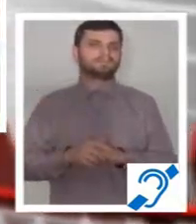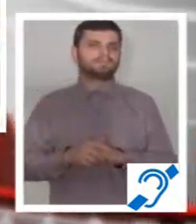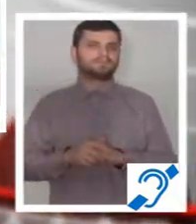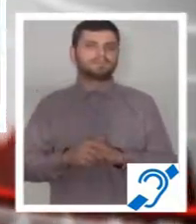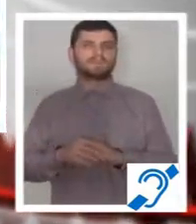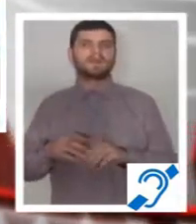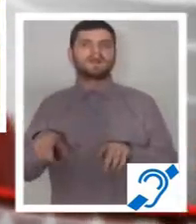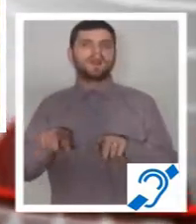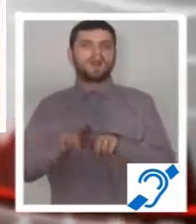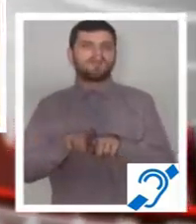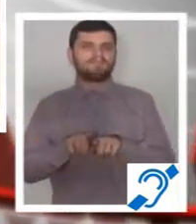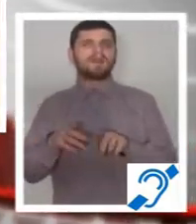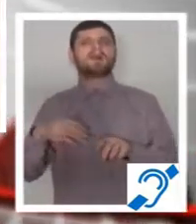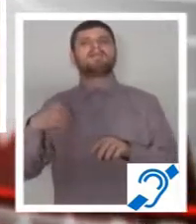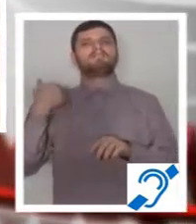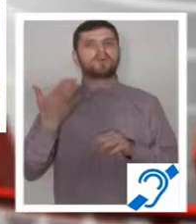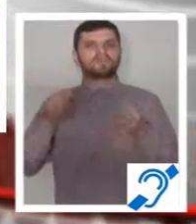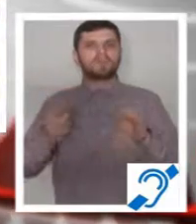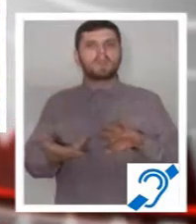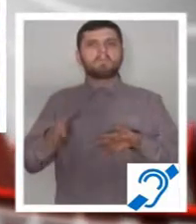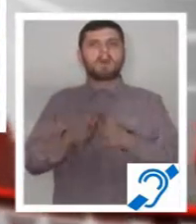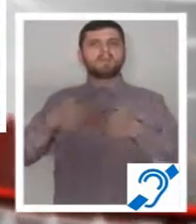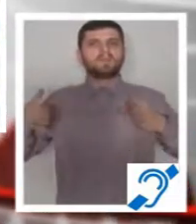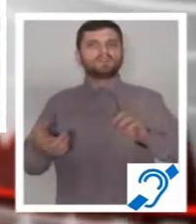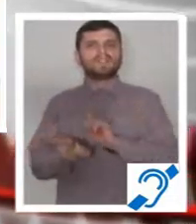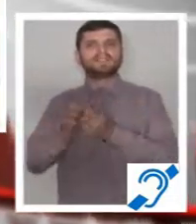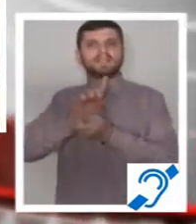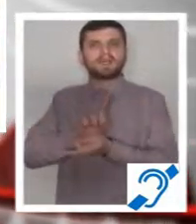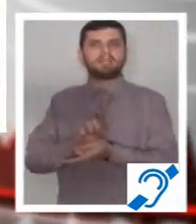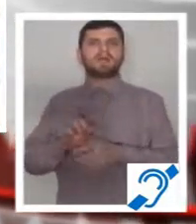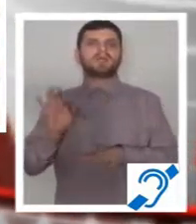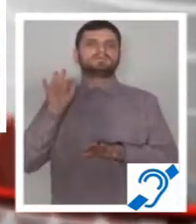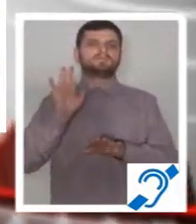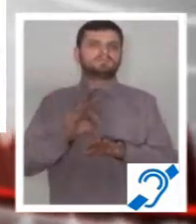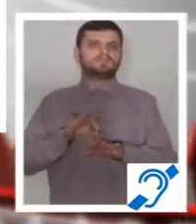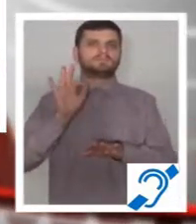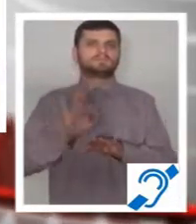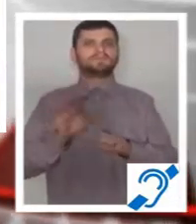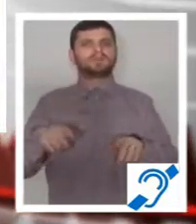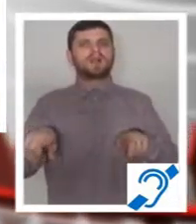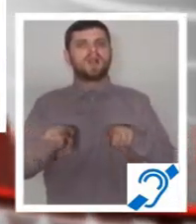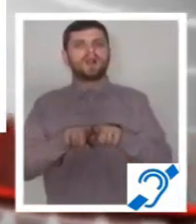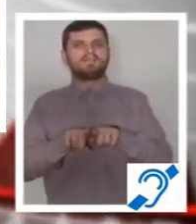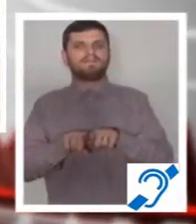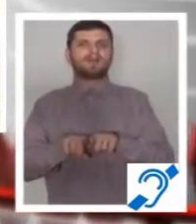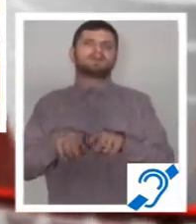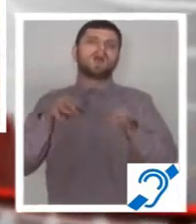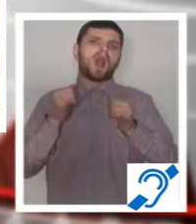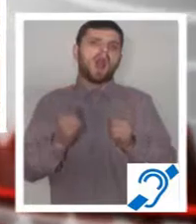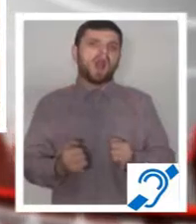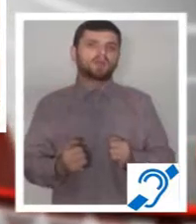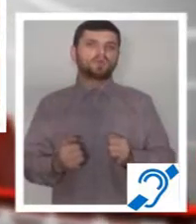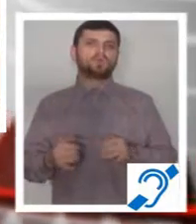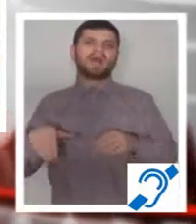linii de producție. Cele mai multe modificări vor avea loc pe linia de caroserie. În prezent, gradul de producție manuală este de 90% și se lucrează pe 3